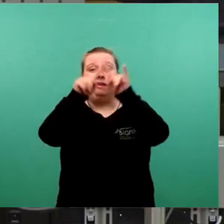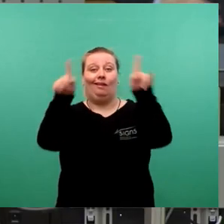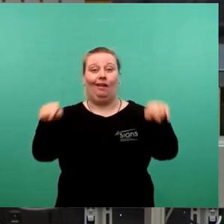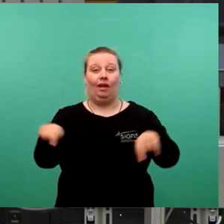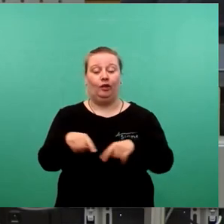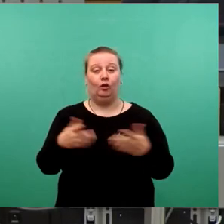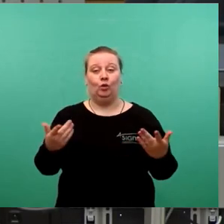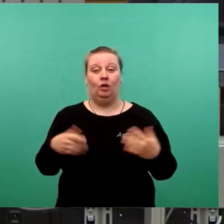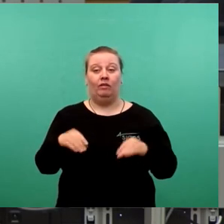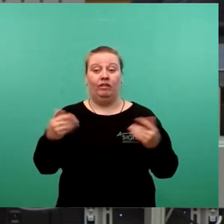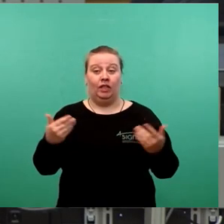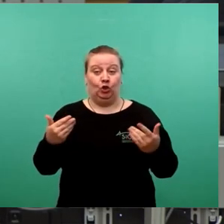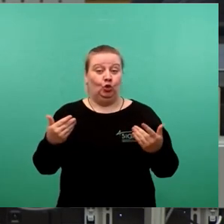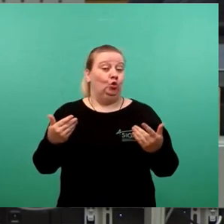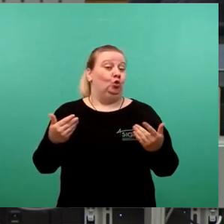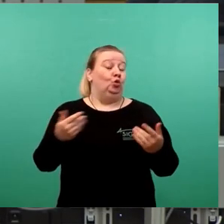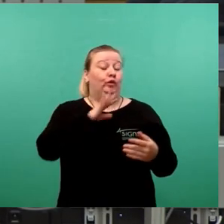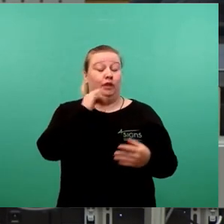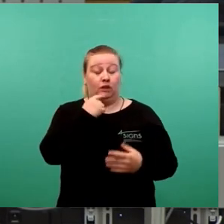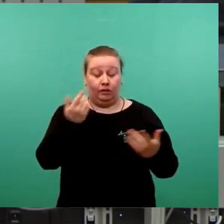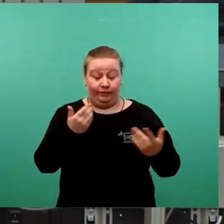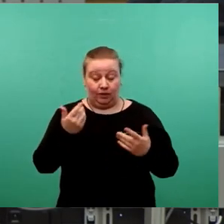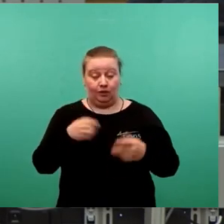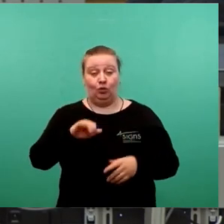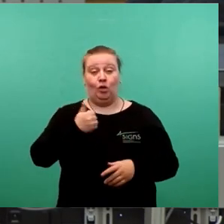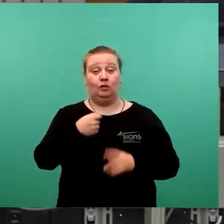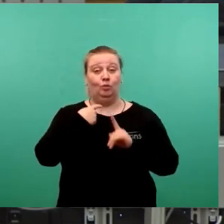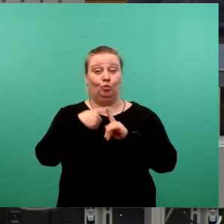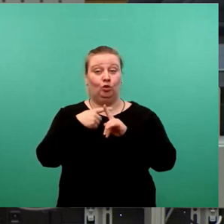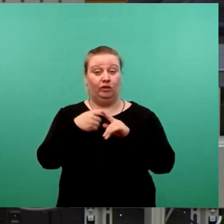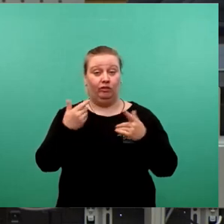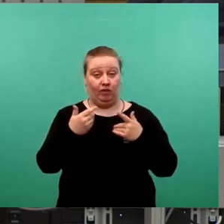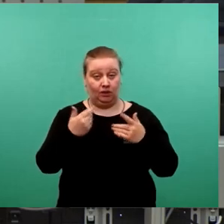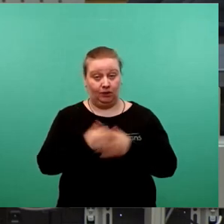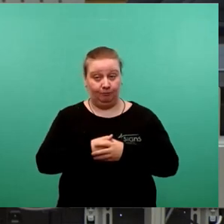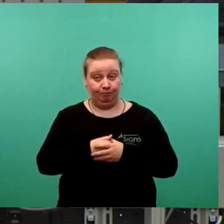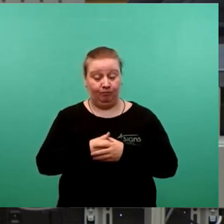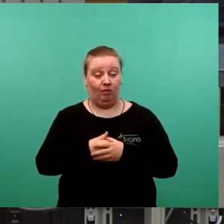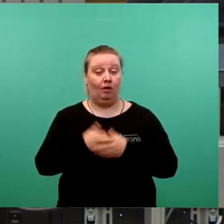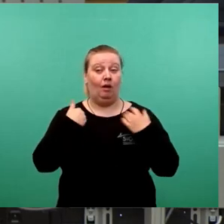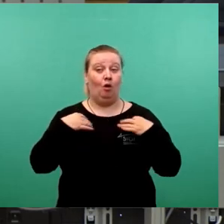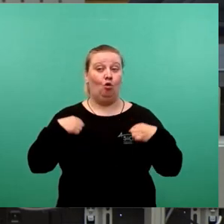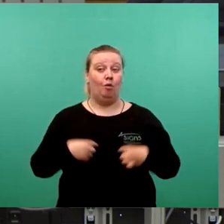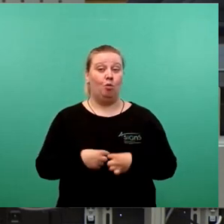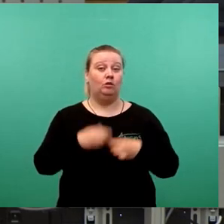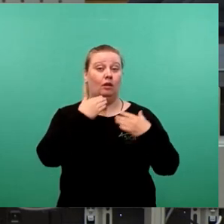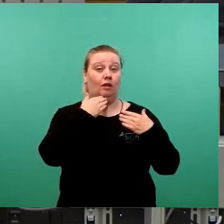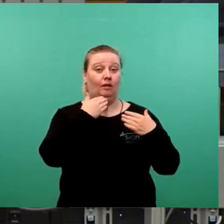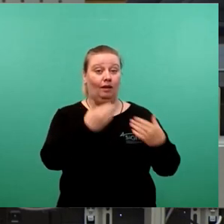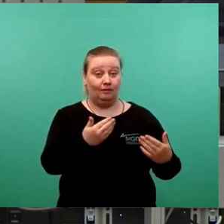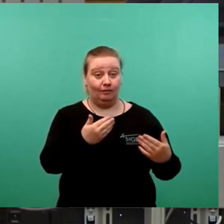wir an? Es ist viel gesagt worden. Als erstes möchte ich mit dem positiven Anfang, Herr Oberbürgermeister, danke, dass Sie